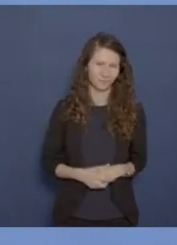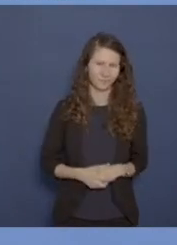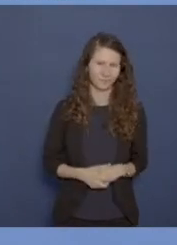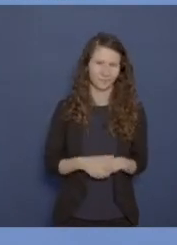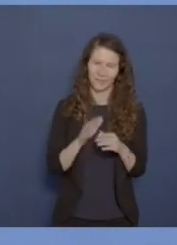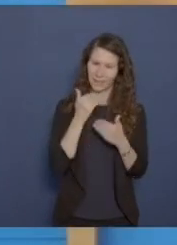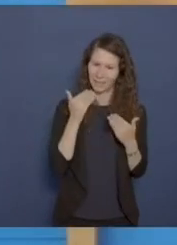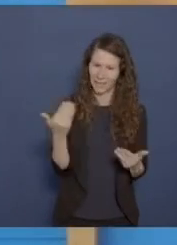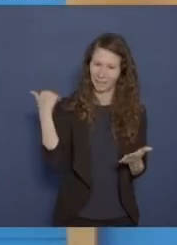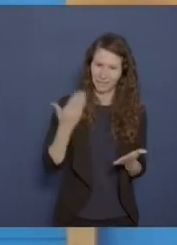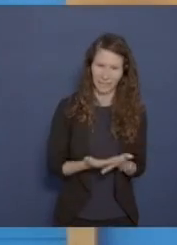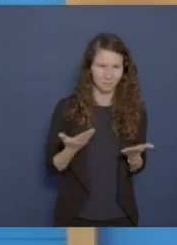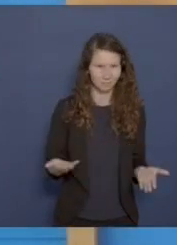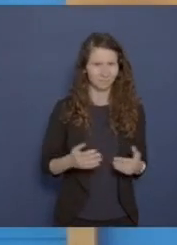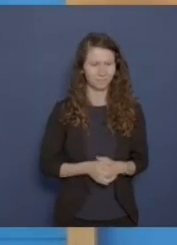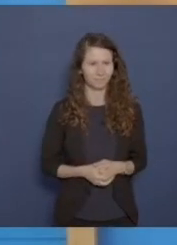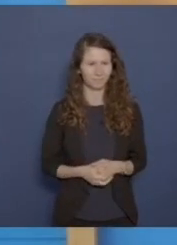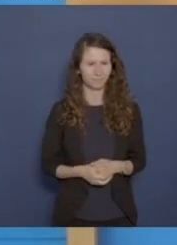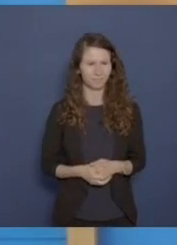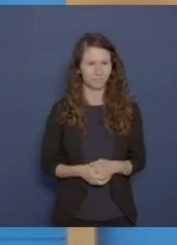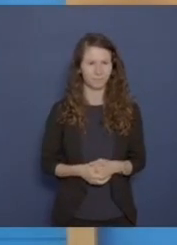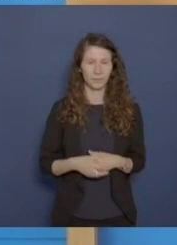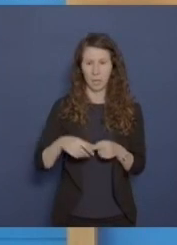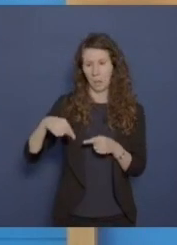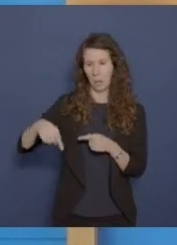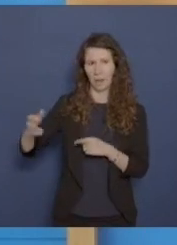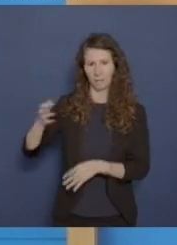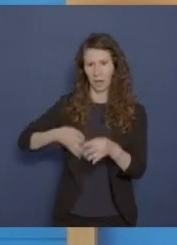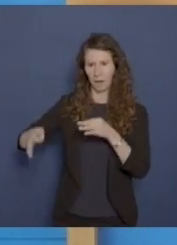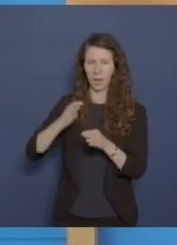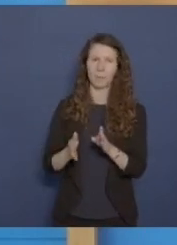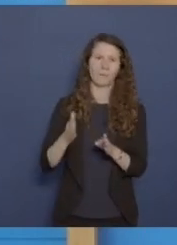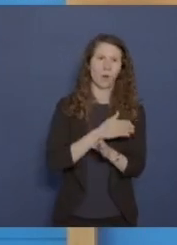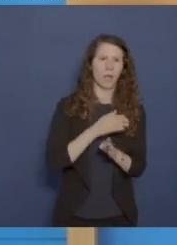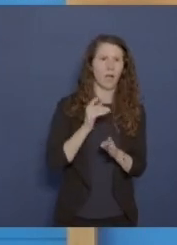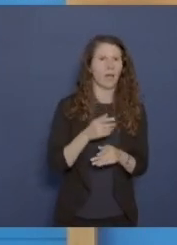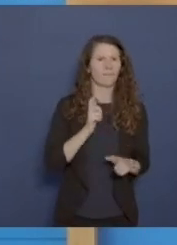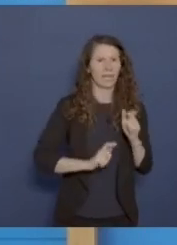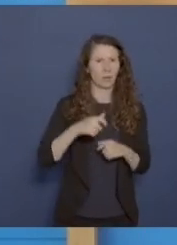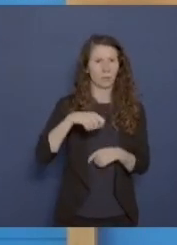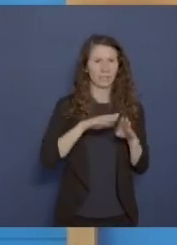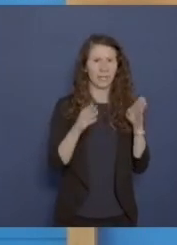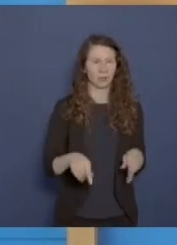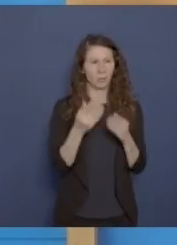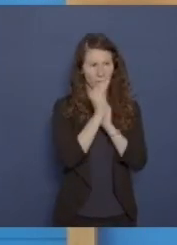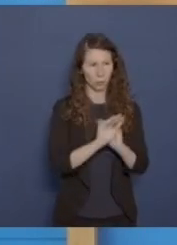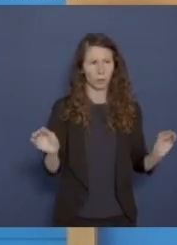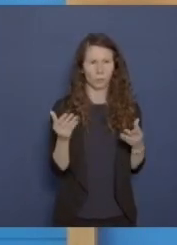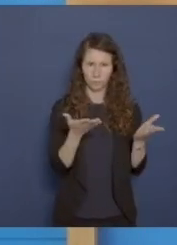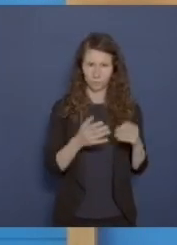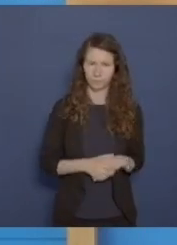Vielen Dank bis hierhin. Dann machen wir, ehe wir zu Ihren Fragen kommen, noch mit einer Ankündigung des Verteidigungsministeriums weiter.